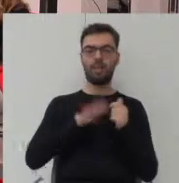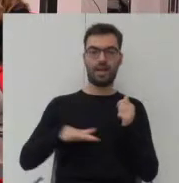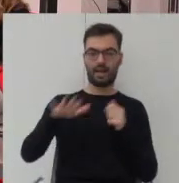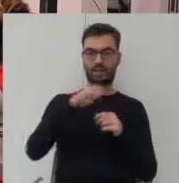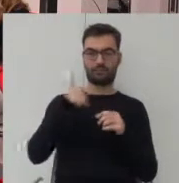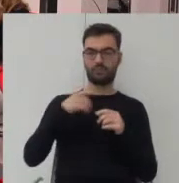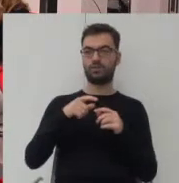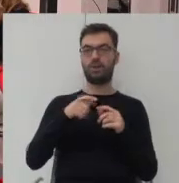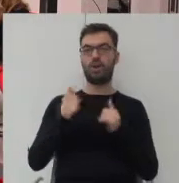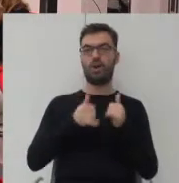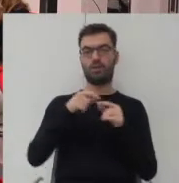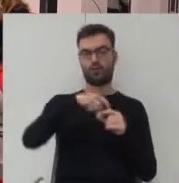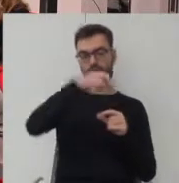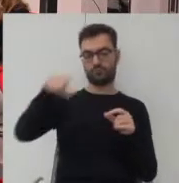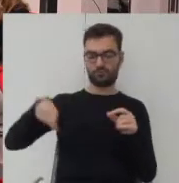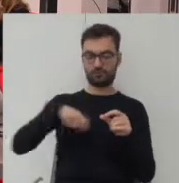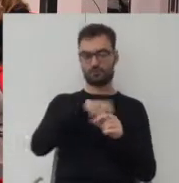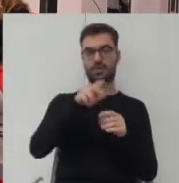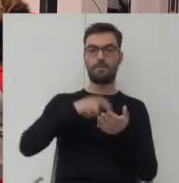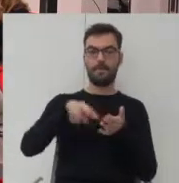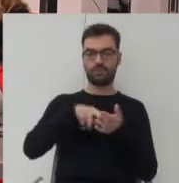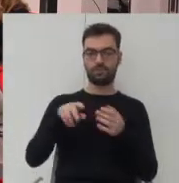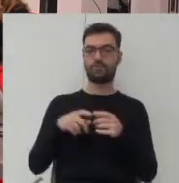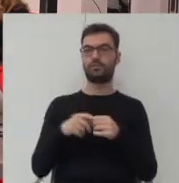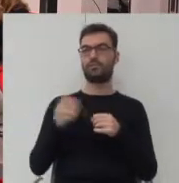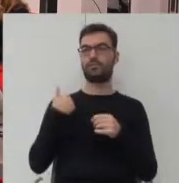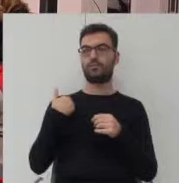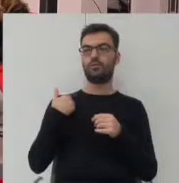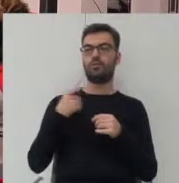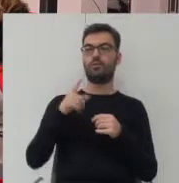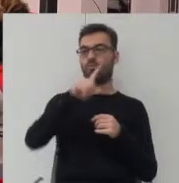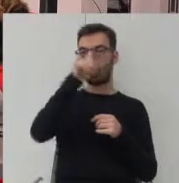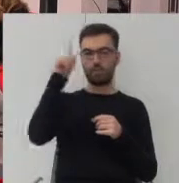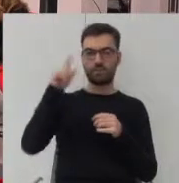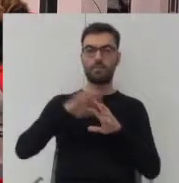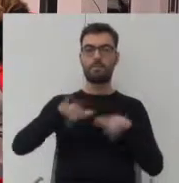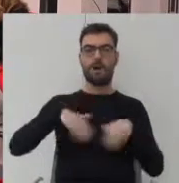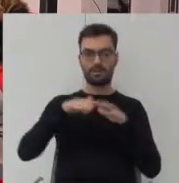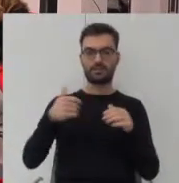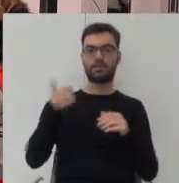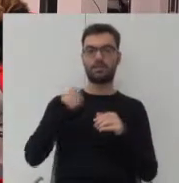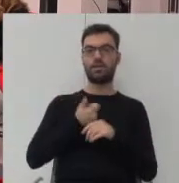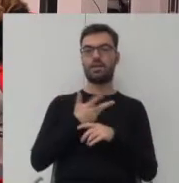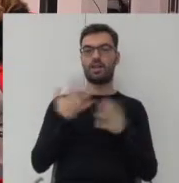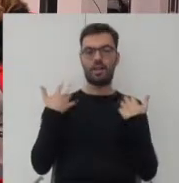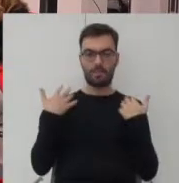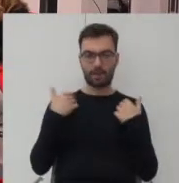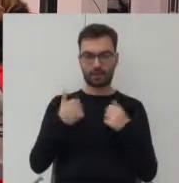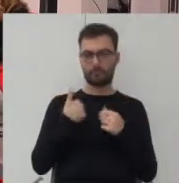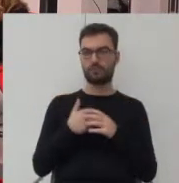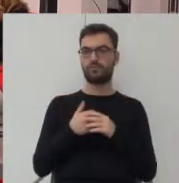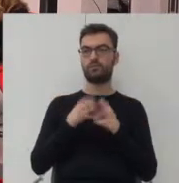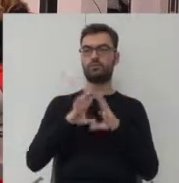ścieżka rowerowo-piesza rekreacyjna, był tam publiczny basen, kilka parków. Wszystko w